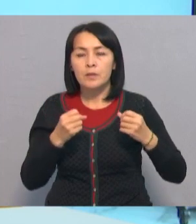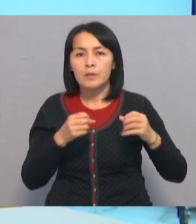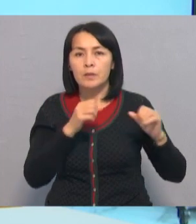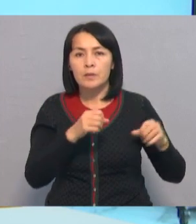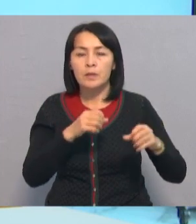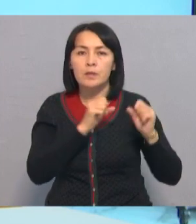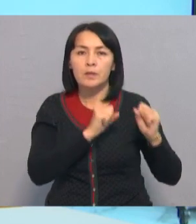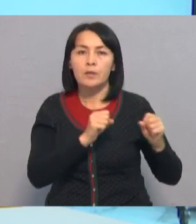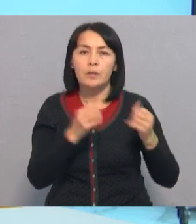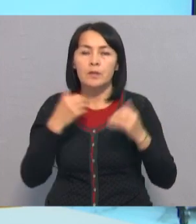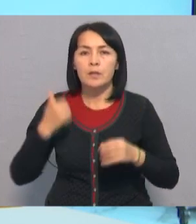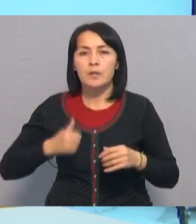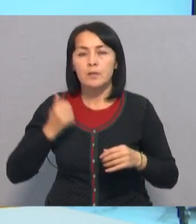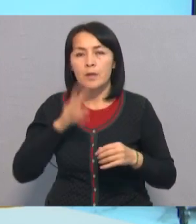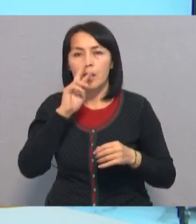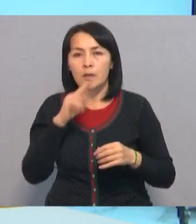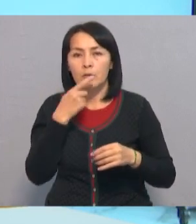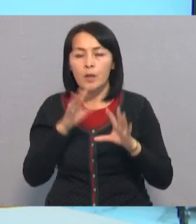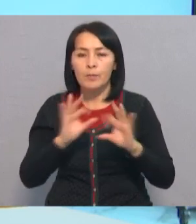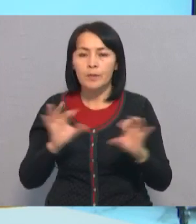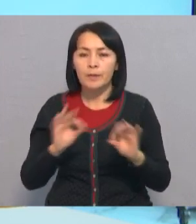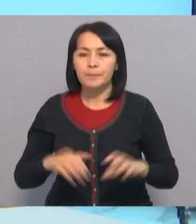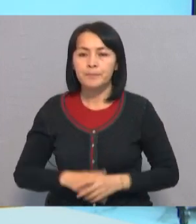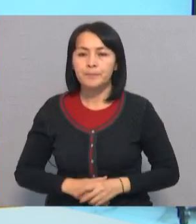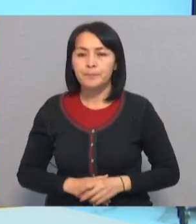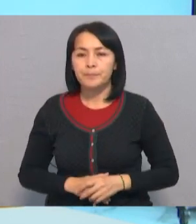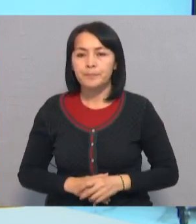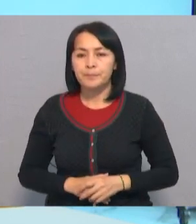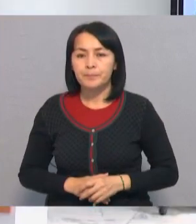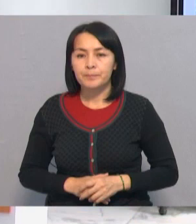сақтандыру аясындағы жетістіктермен кемшіліктер жайында сөз ғозғады.